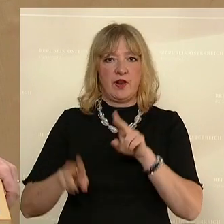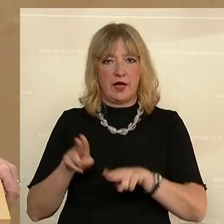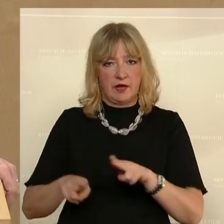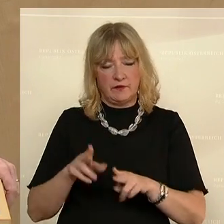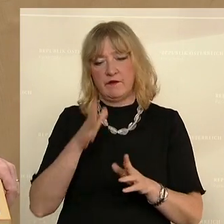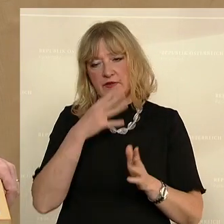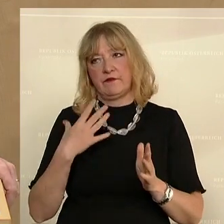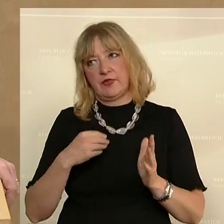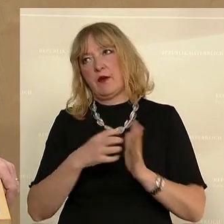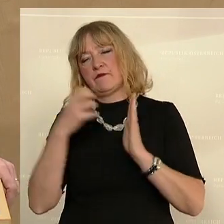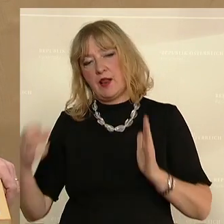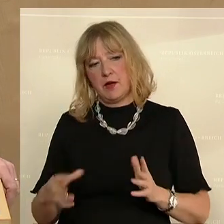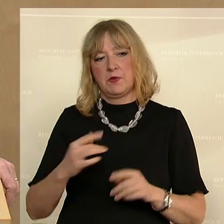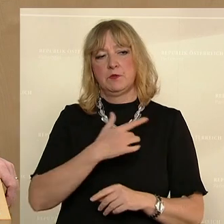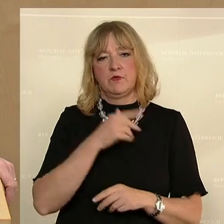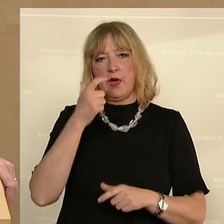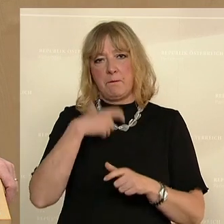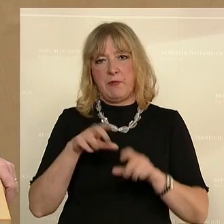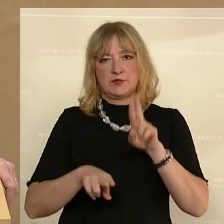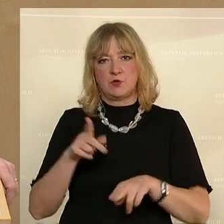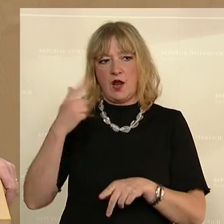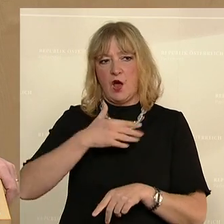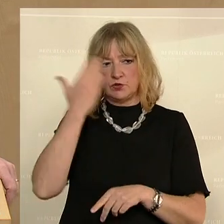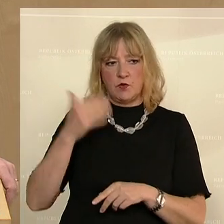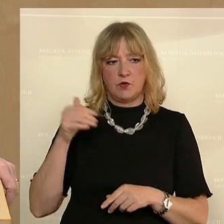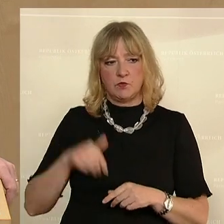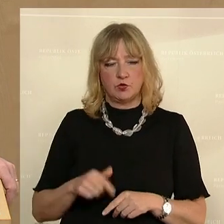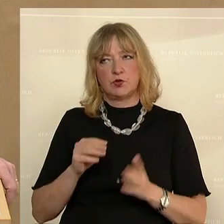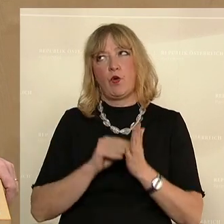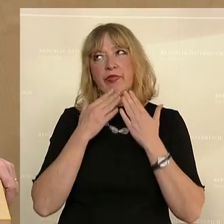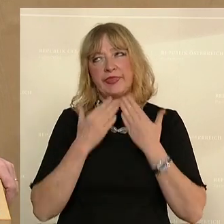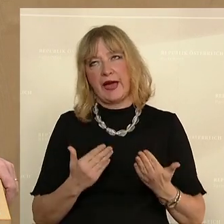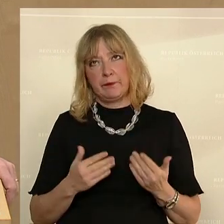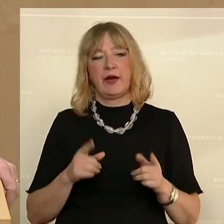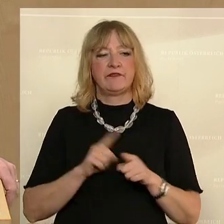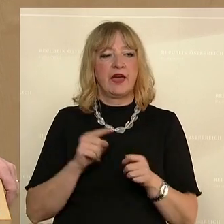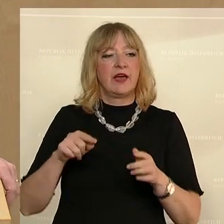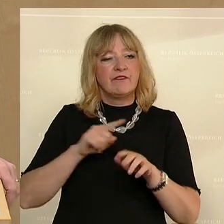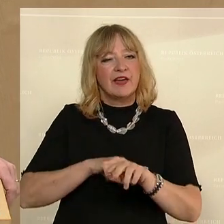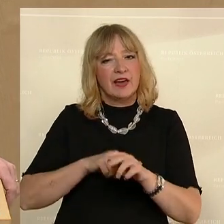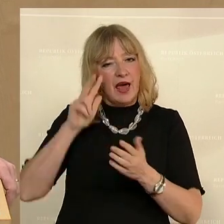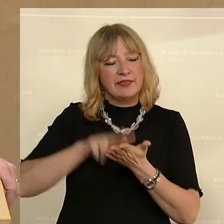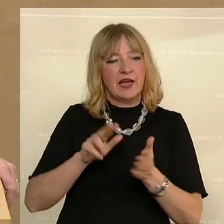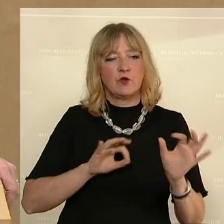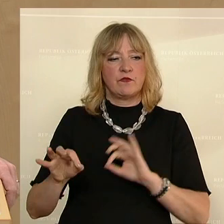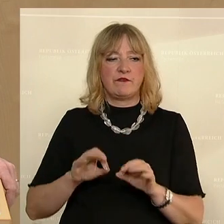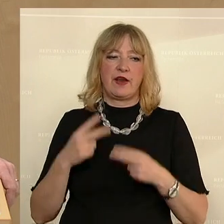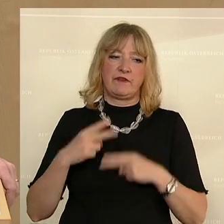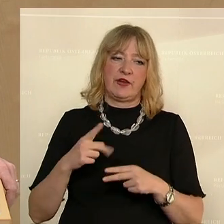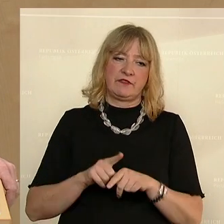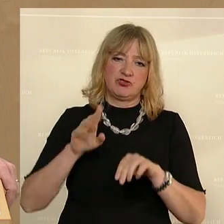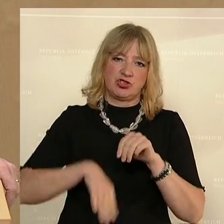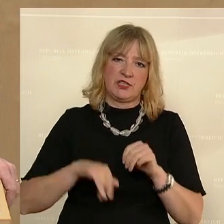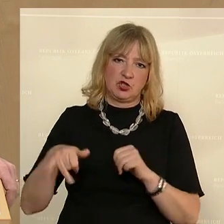verlängert. Das betroffene Personal aus dem Ausland muss auch noch dankbar sein, dass es während der Anerkennungsverfahren weiterhin in einem